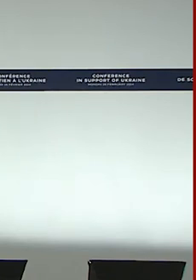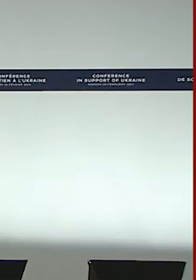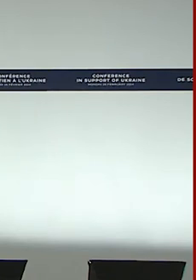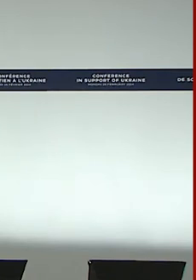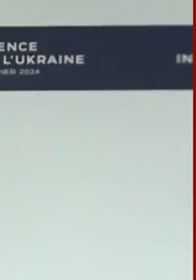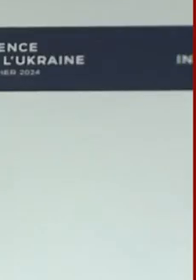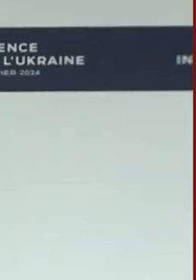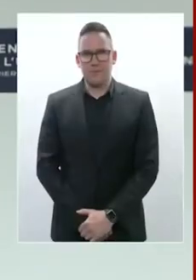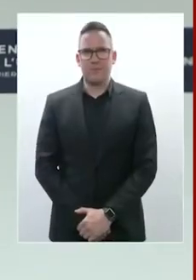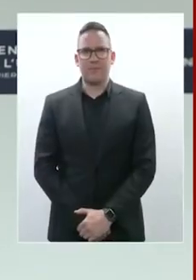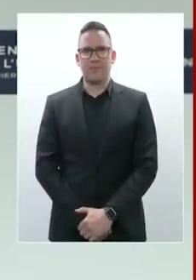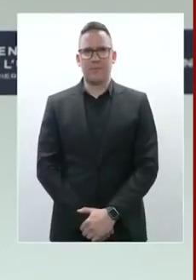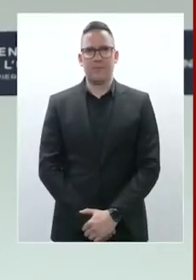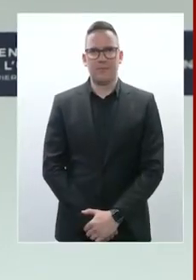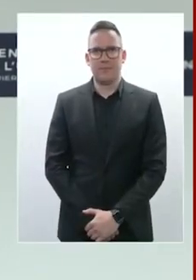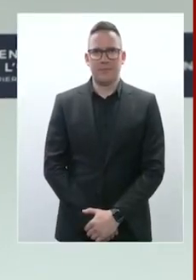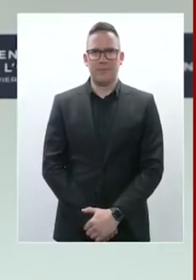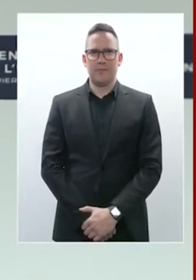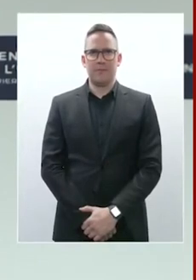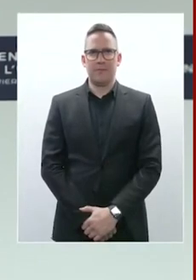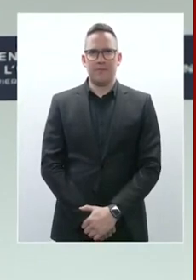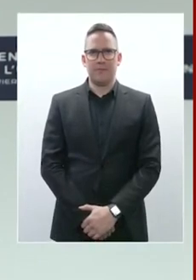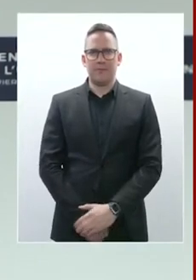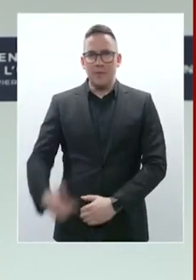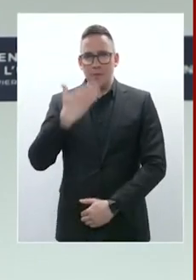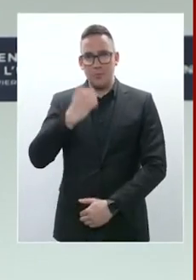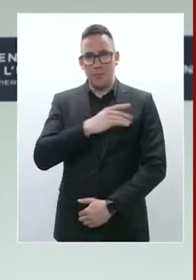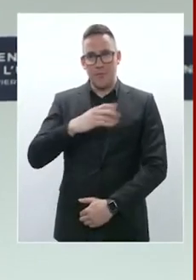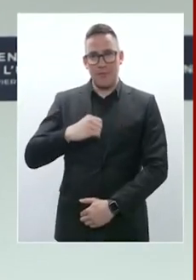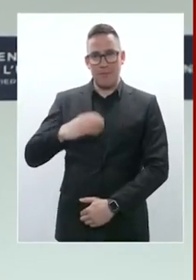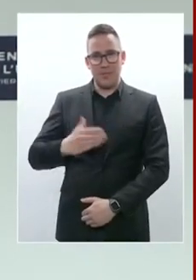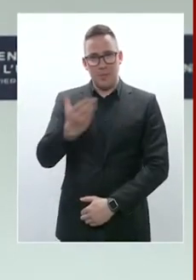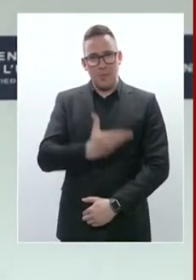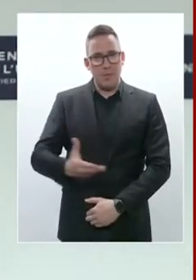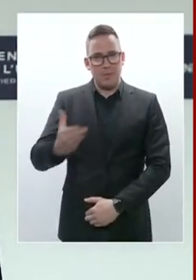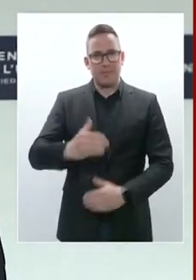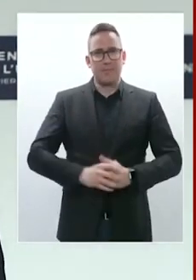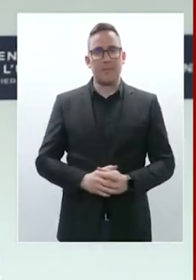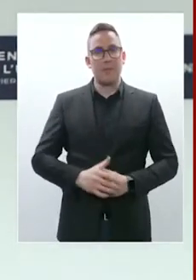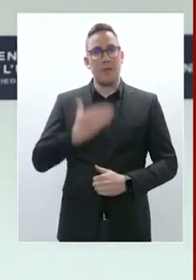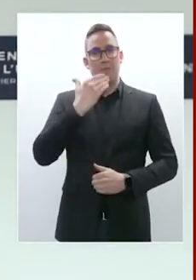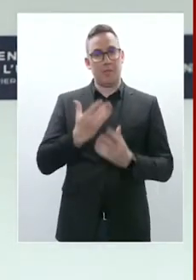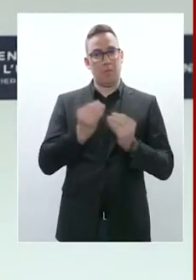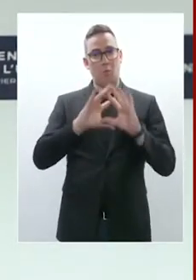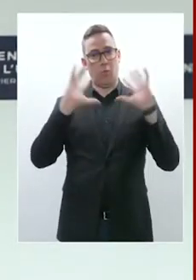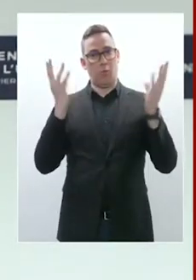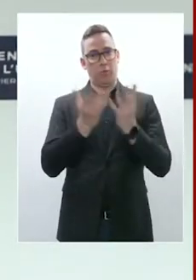général, mesdames, messieurs, en regard des qualités, mesdames, messieurs, merci beaucoup pour votre présence ce soir. Nous avons donc réuni